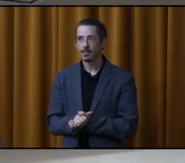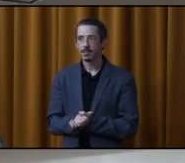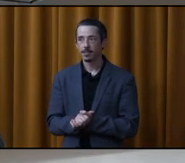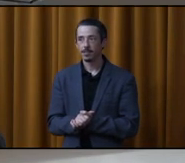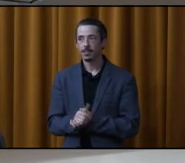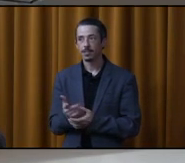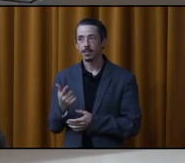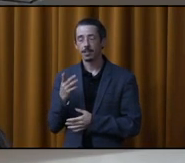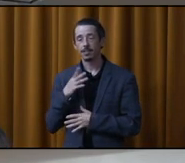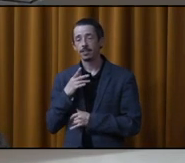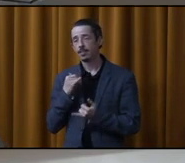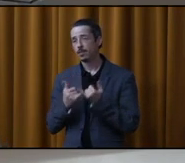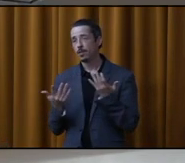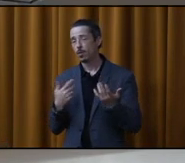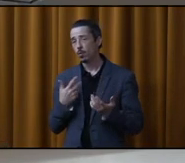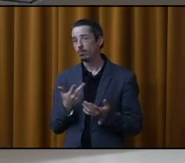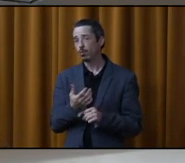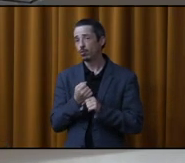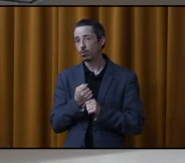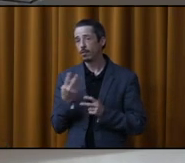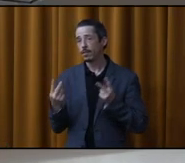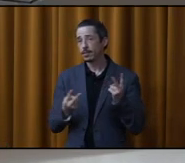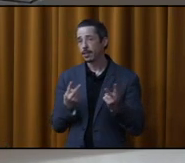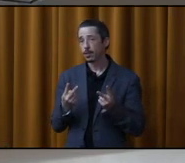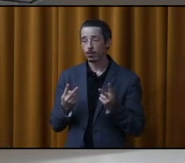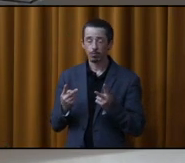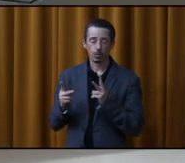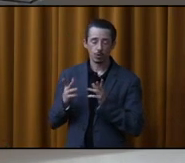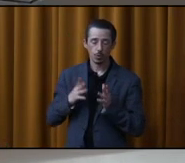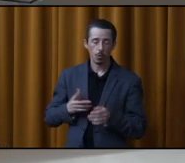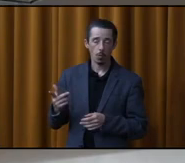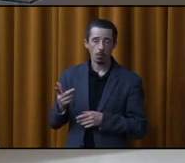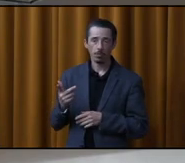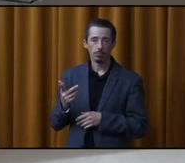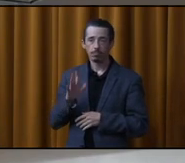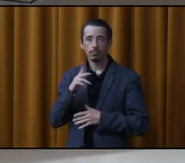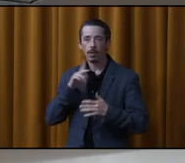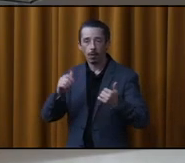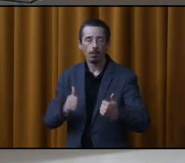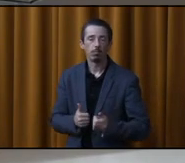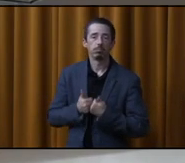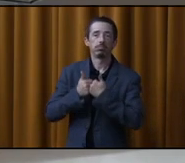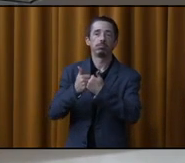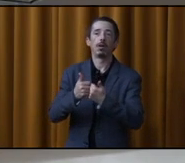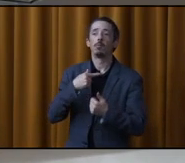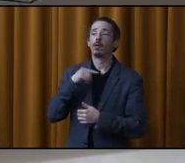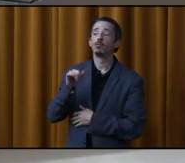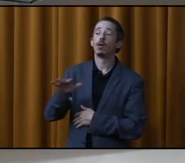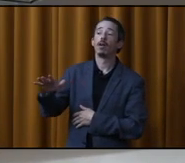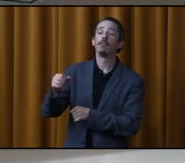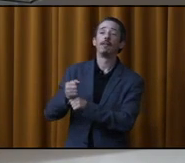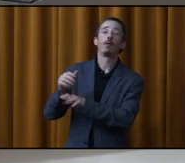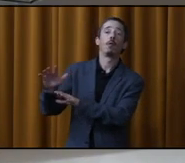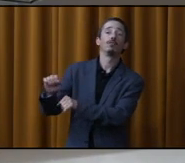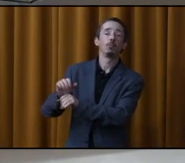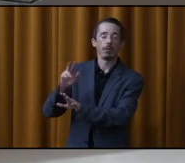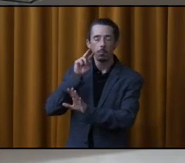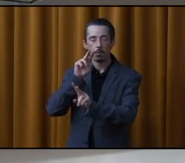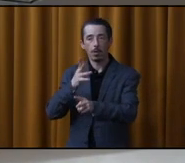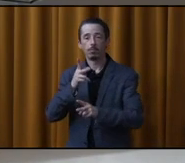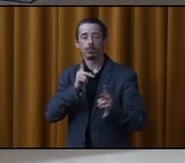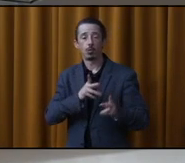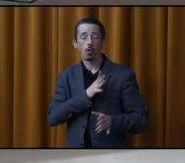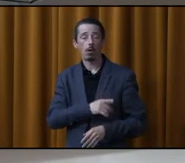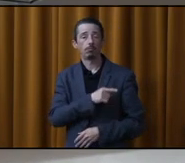Récemment, j'ai eu la visite encore d'un citoyen, puis ce n pas toujours lancé par rapport à ce que Mme Gendron fait dans le neuf. Le citoyen me